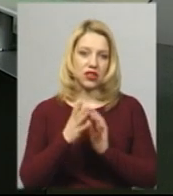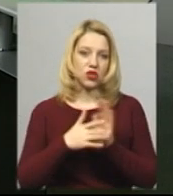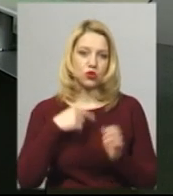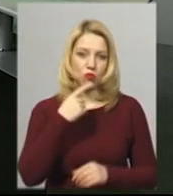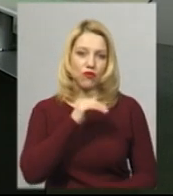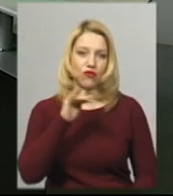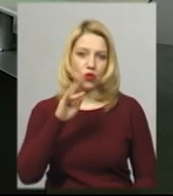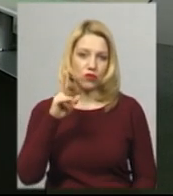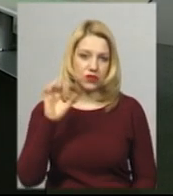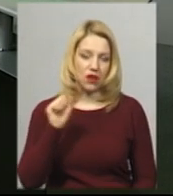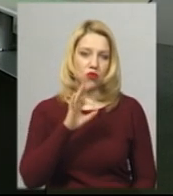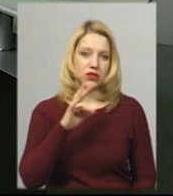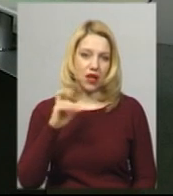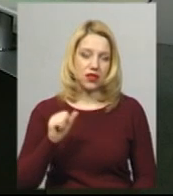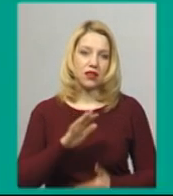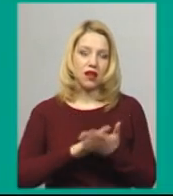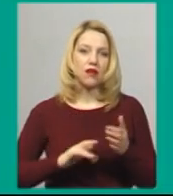далі про головні події цього дня.